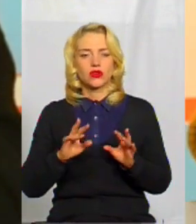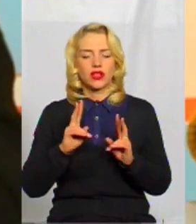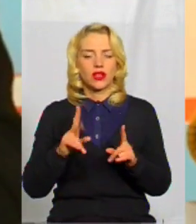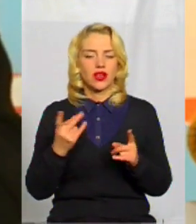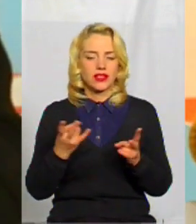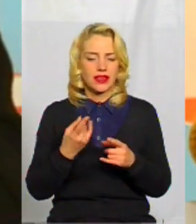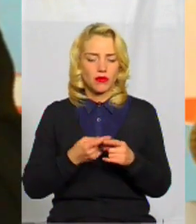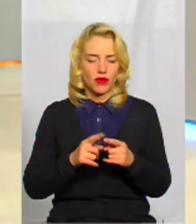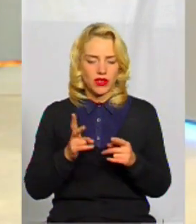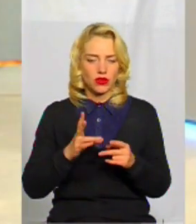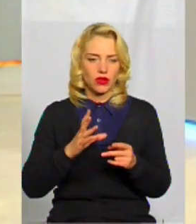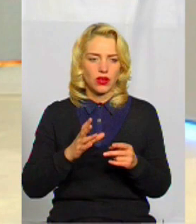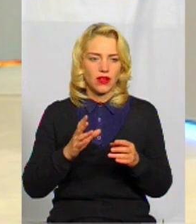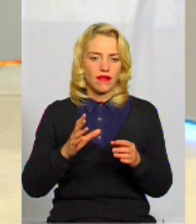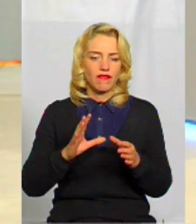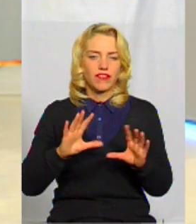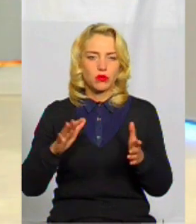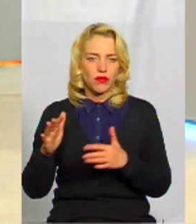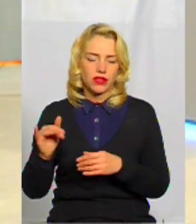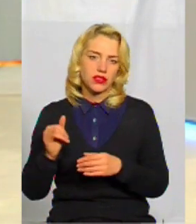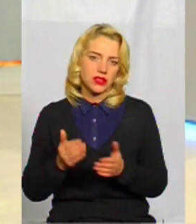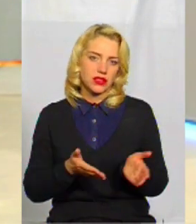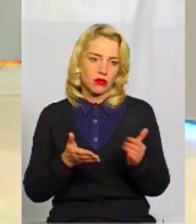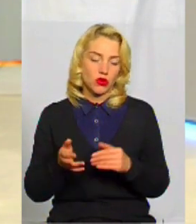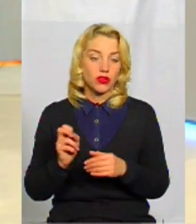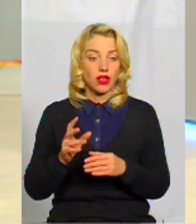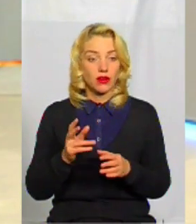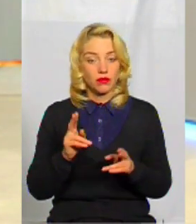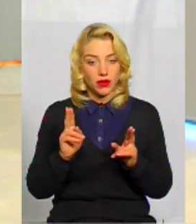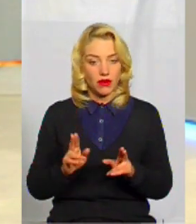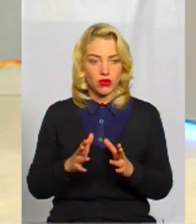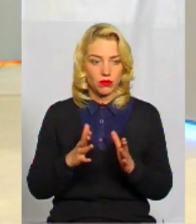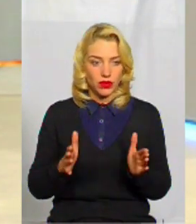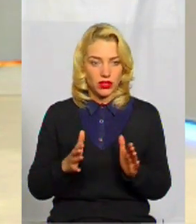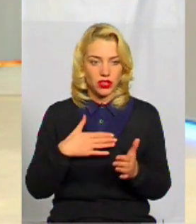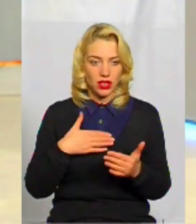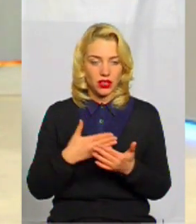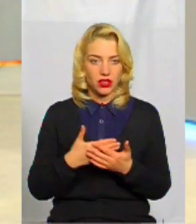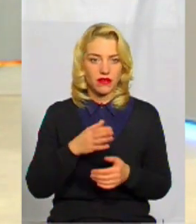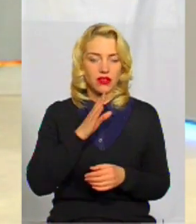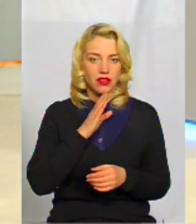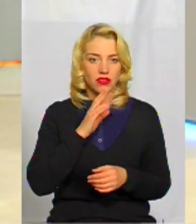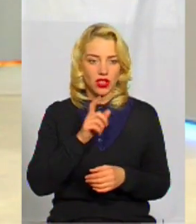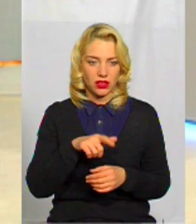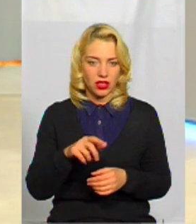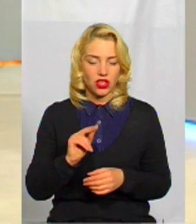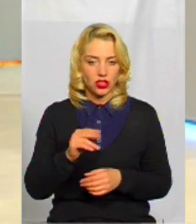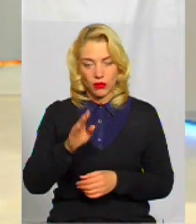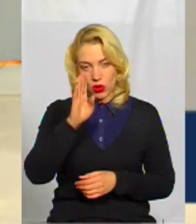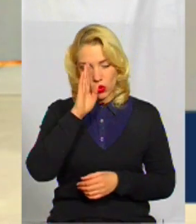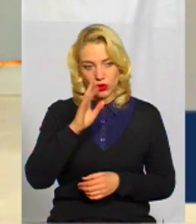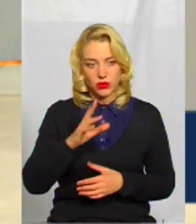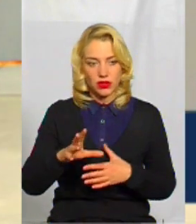як воно має відбуватися, і запрошую. Ну, як правило, більше відгукуються, більш активні тут дівчатка, аніж хлопчики,